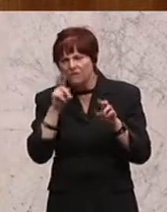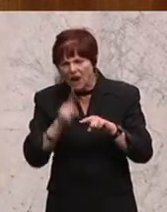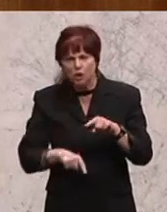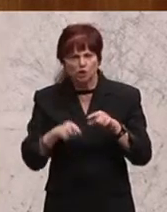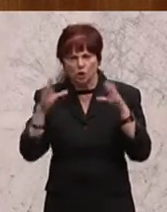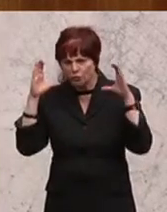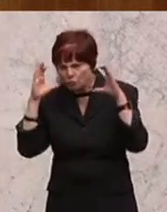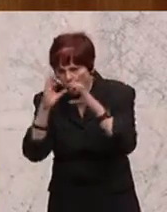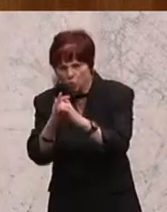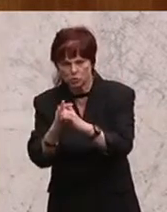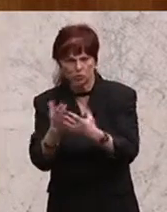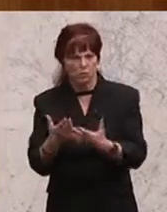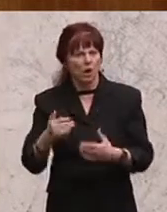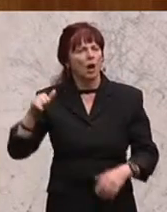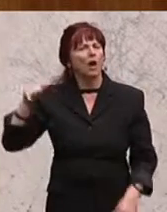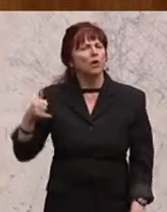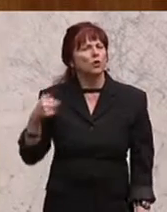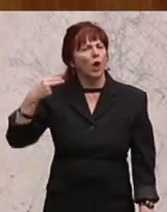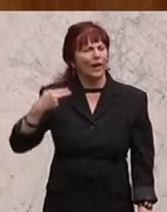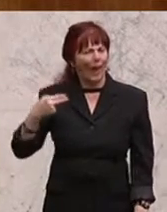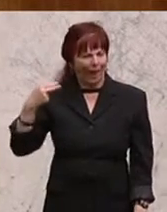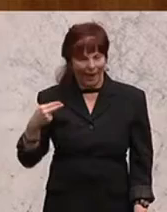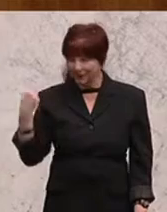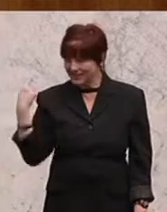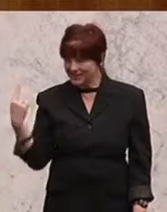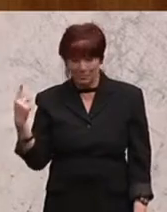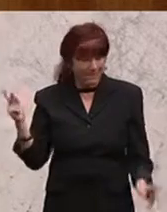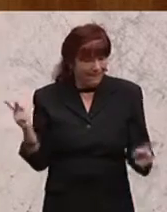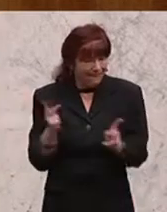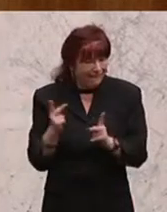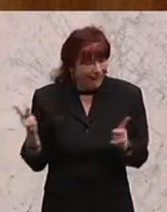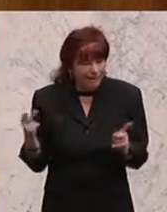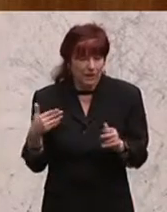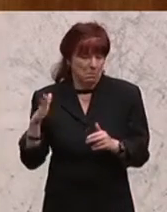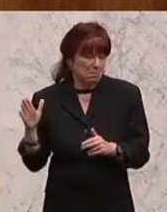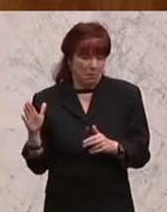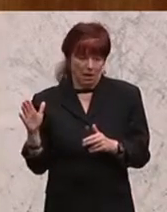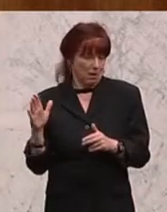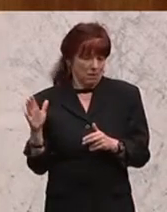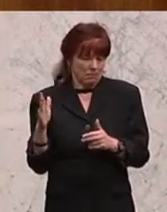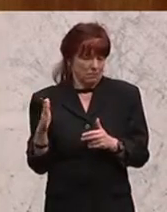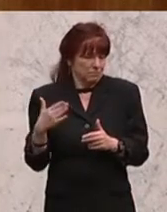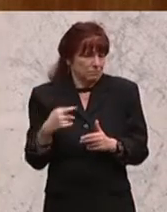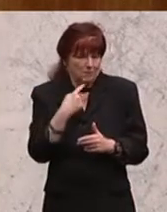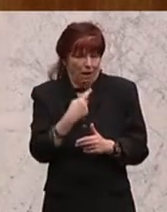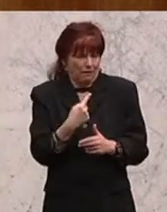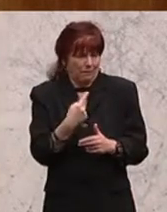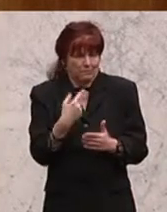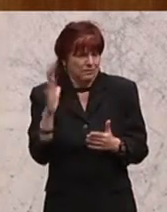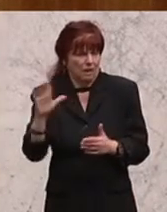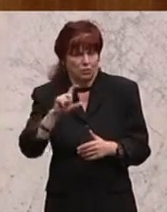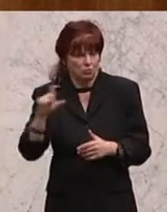Jörg Haider hat man, wie man sieht, oder kann man nichts mehr ans Zeug flicken, weil es ist ja offensichtlich und zu Tage getreten, dass diese